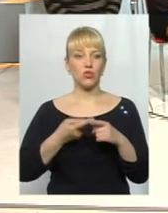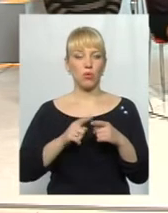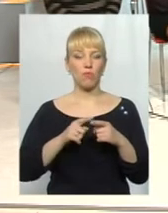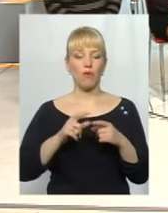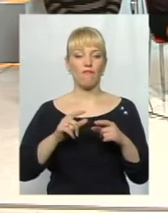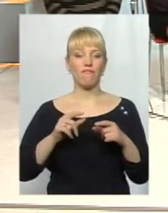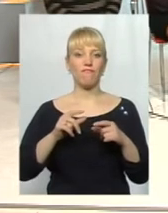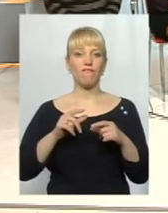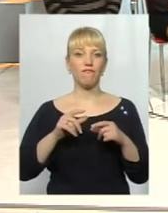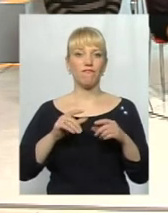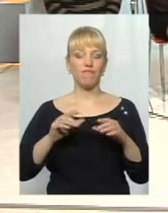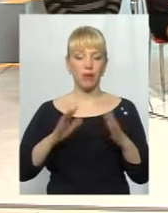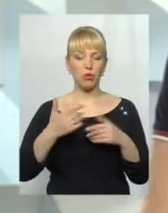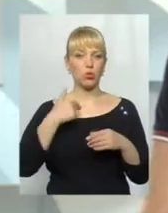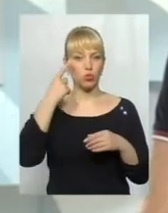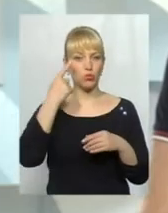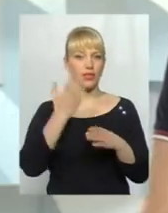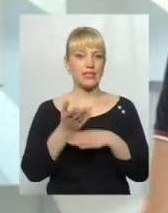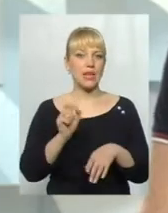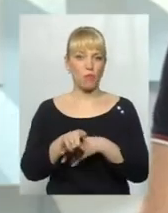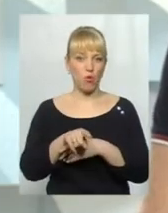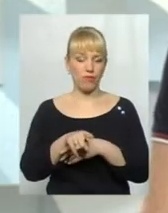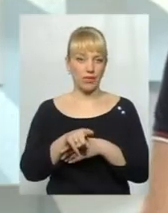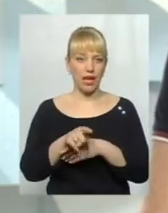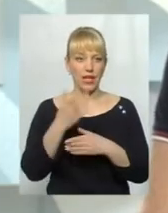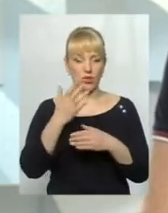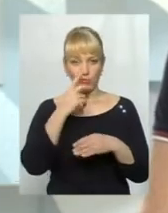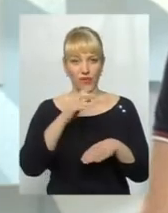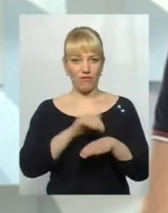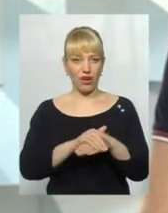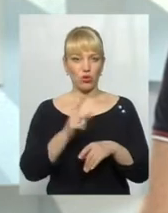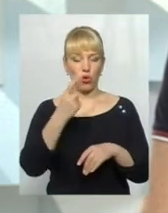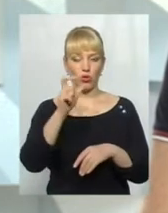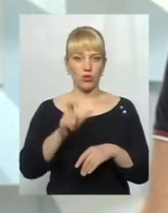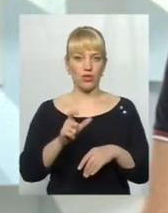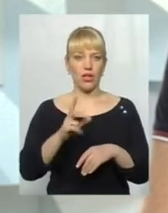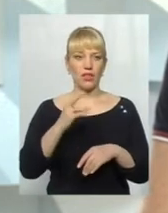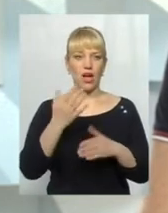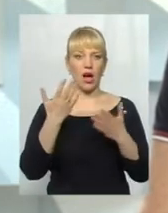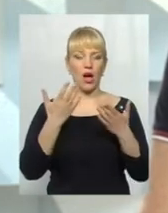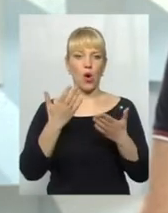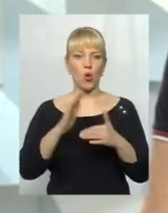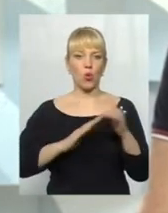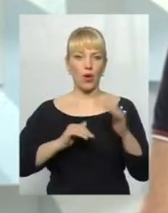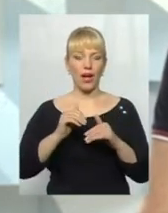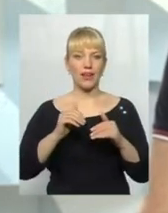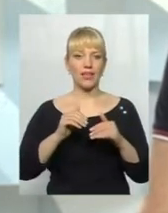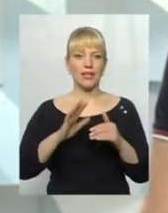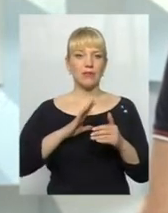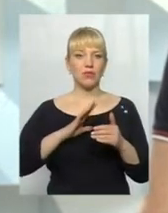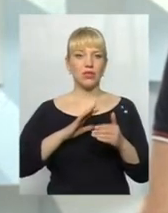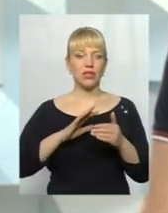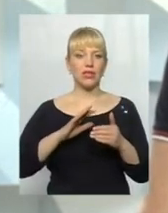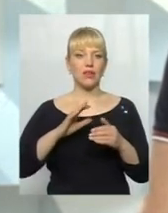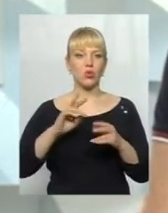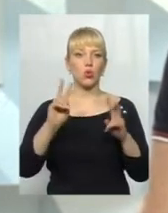замовлення, тому що якщо ми розглядаємо, який є факт, є факт, що в одного з активістів на руках світилися доларі після того, як він